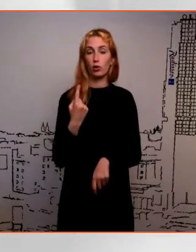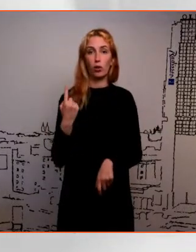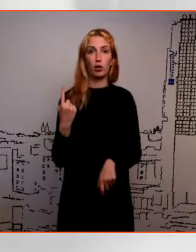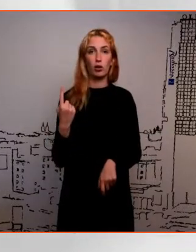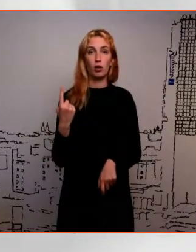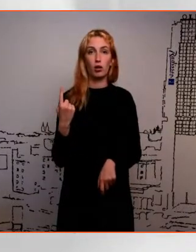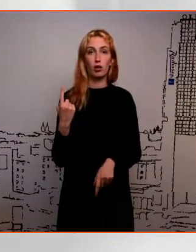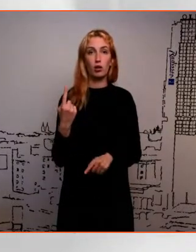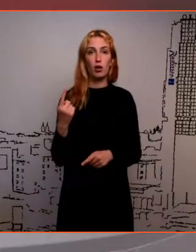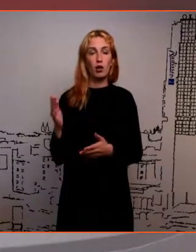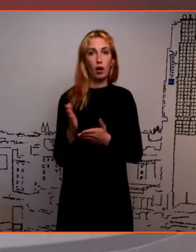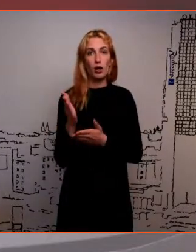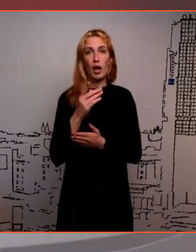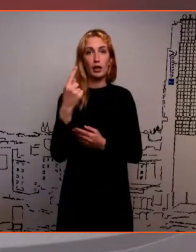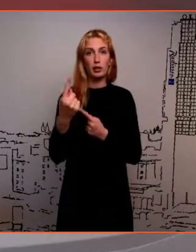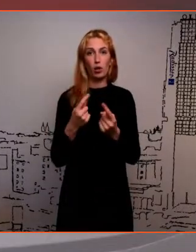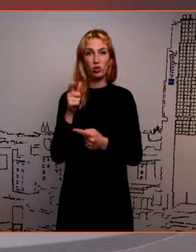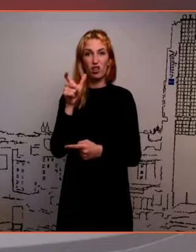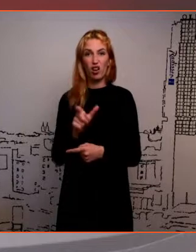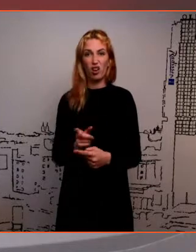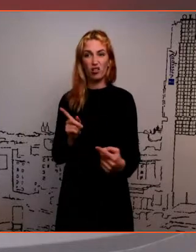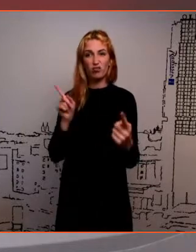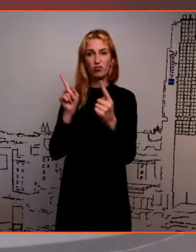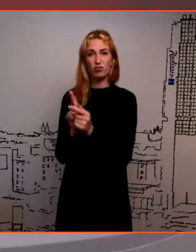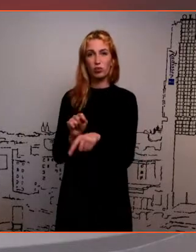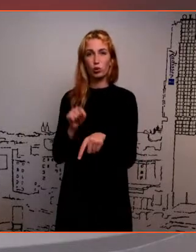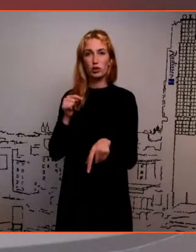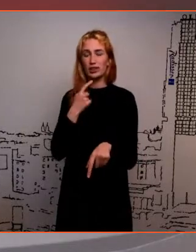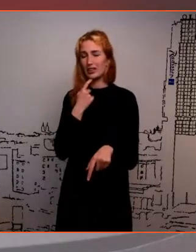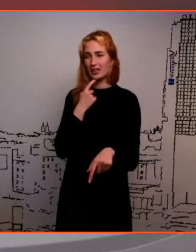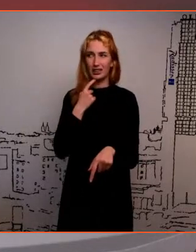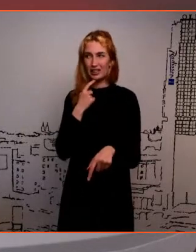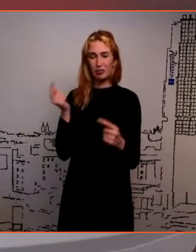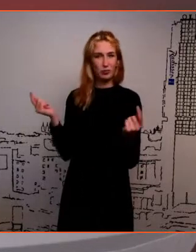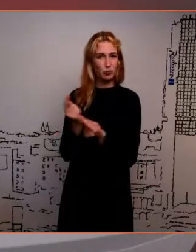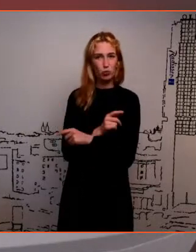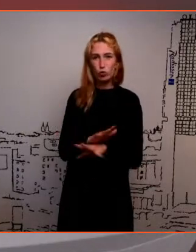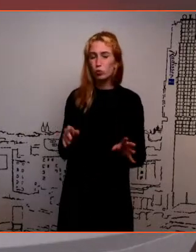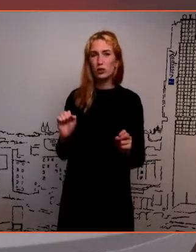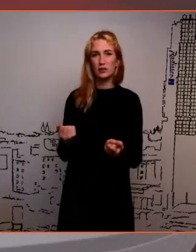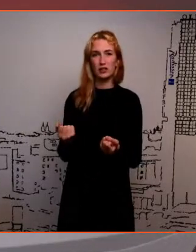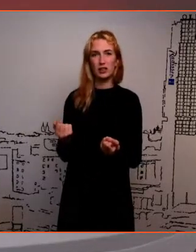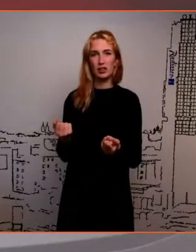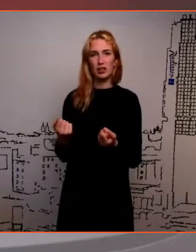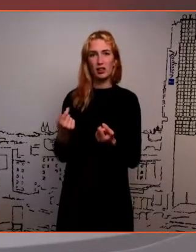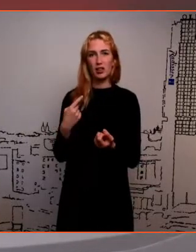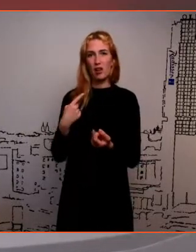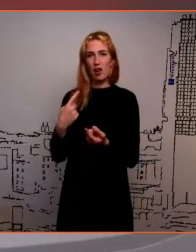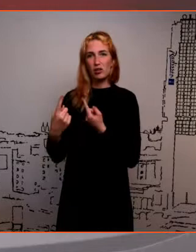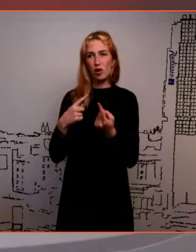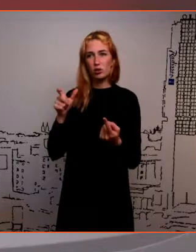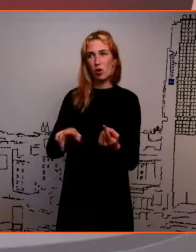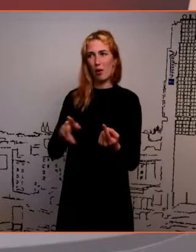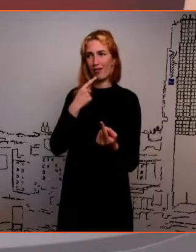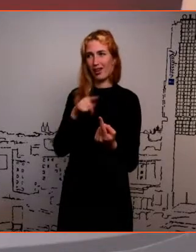käies karjäärine õustamiselt tundub, et inimene nagu ei taba märki või nõustaja ei räägi päris sama keelt minuga, et